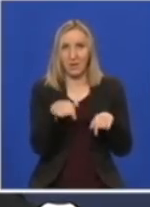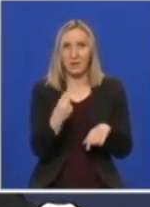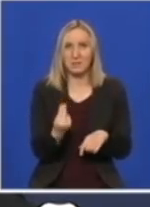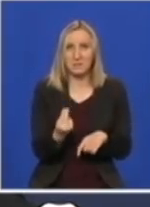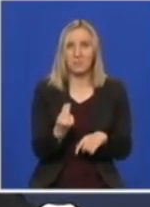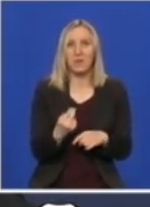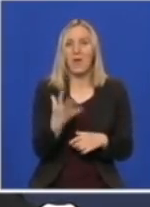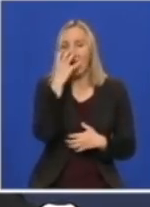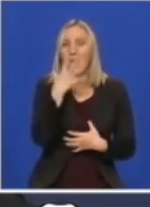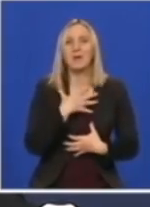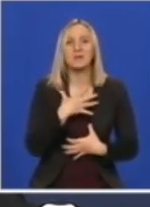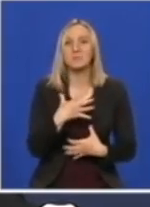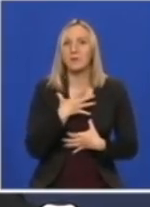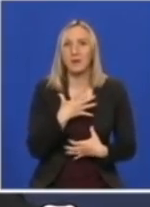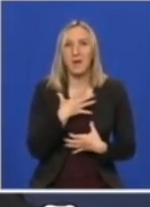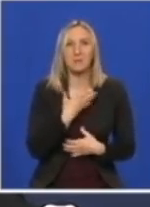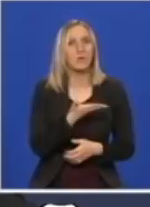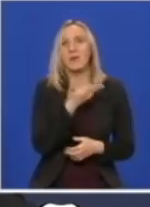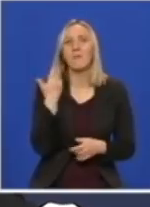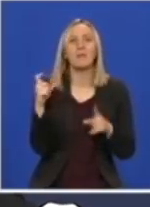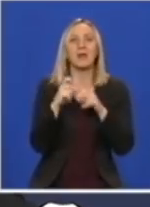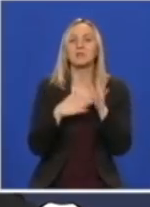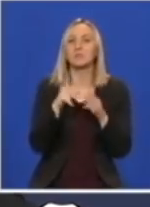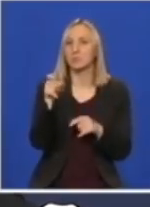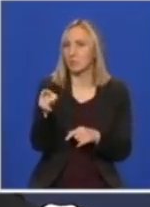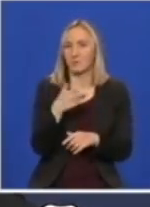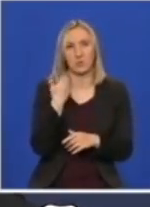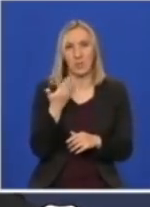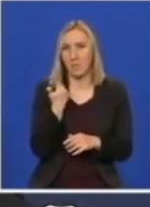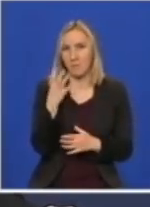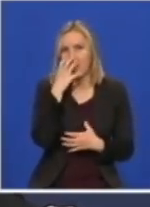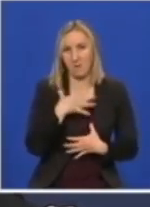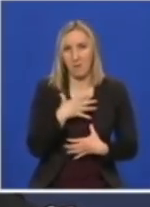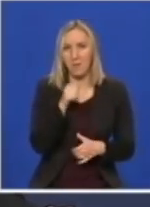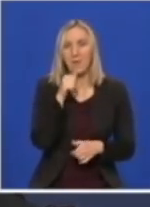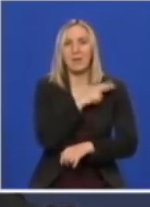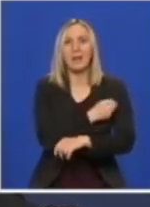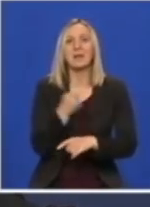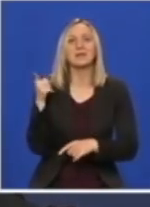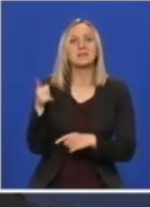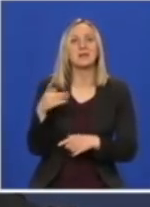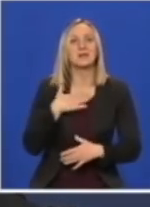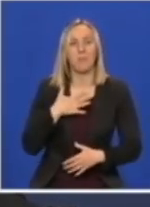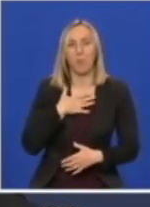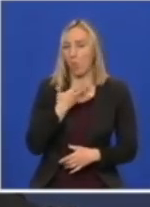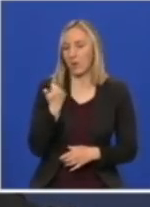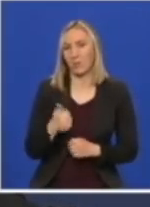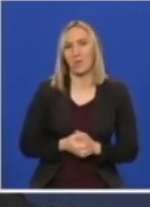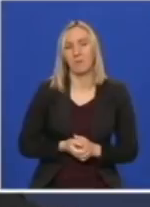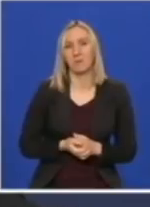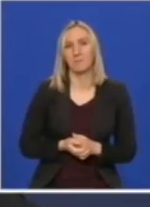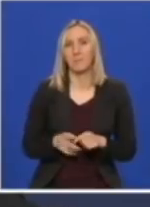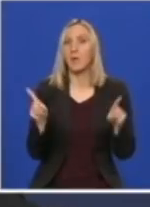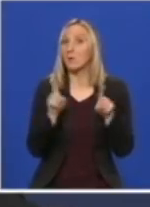respiratoru nema u KBC u Dragiše Mišović i nema u klinici za pulmologiju. Istovremeno